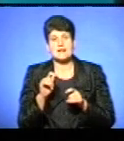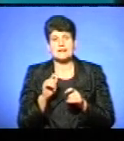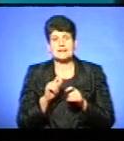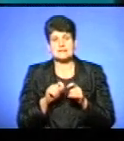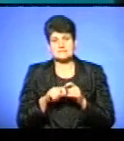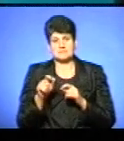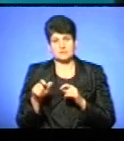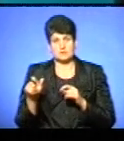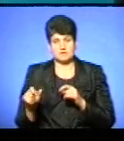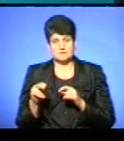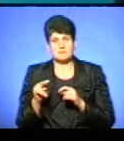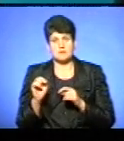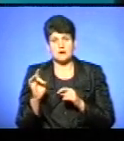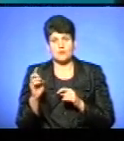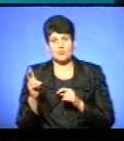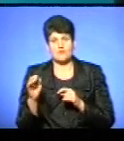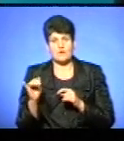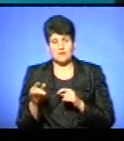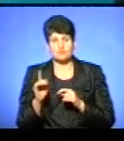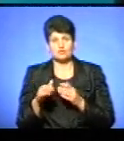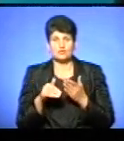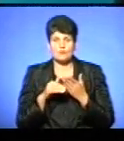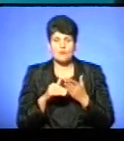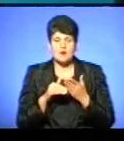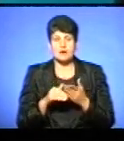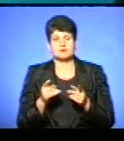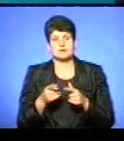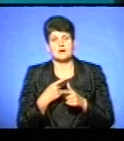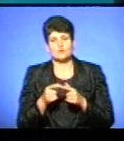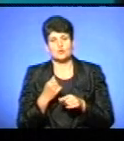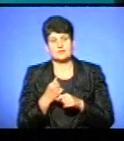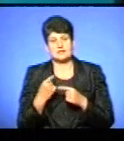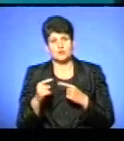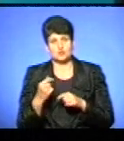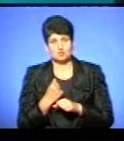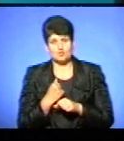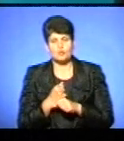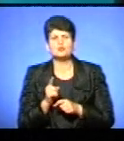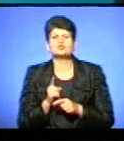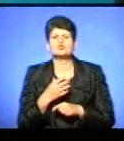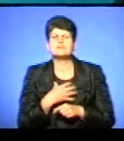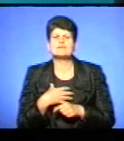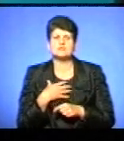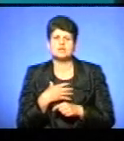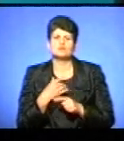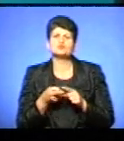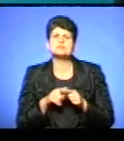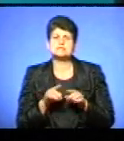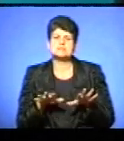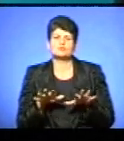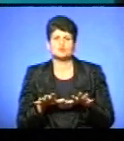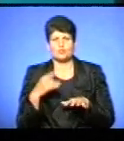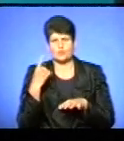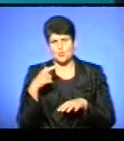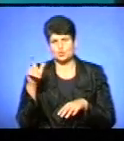з паркування. Це люди, які будуть вам або допомагати, або робити якусь іншу роботу. Тут дуже важливо. Що це за посадові